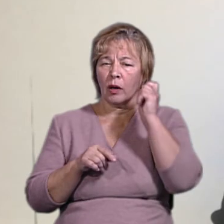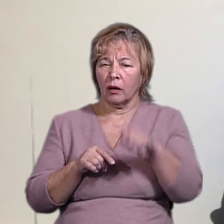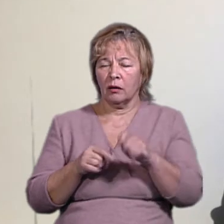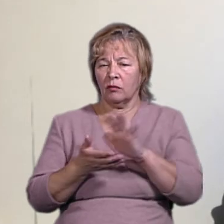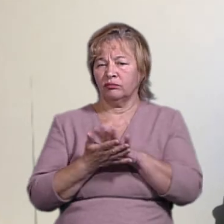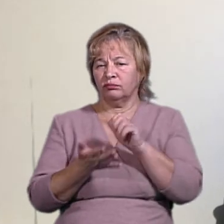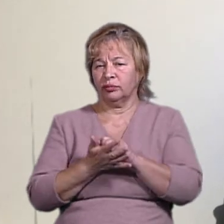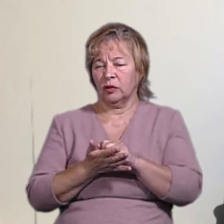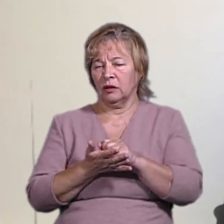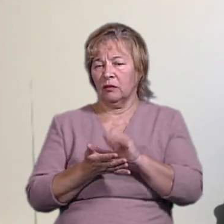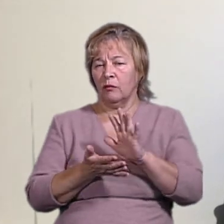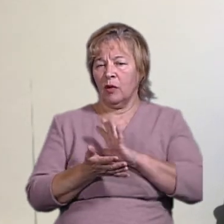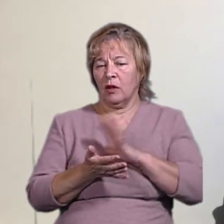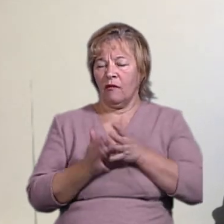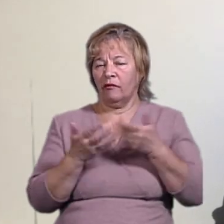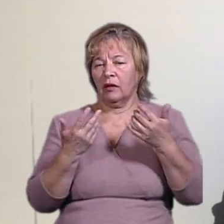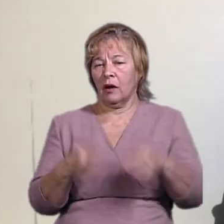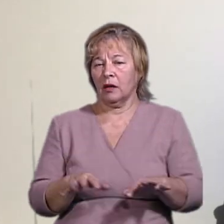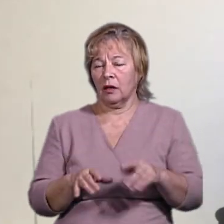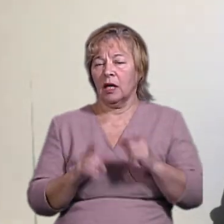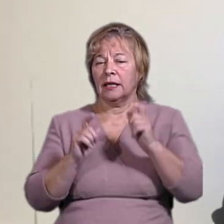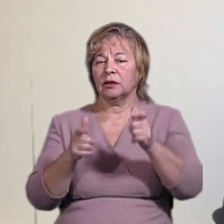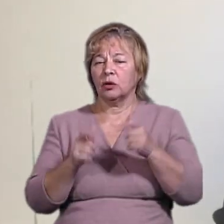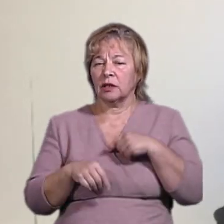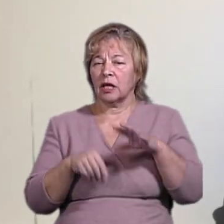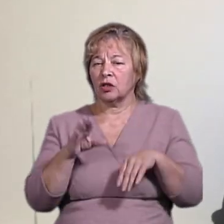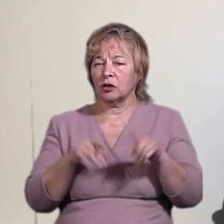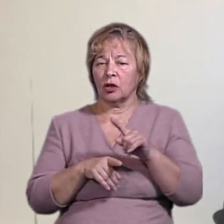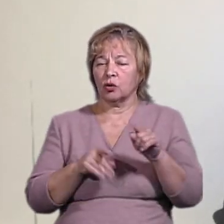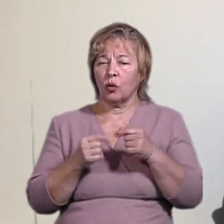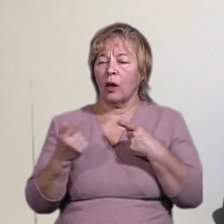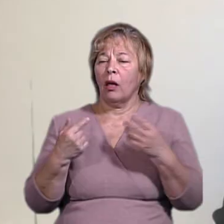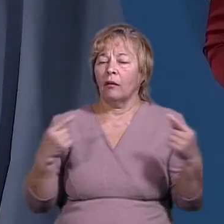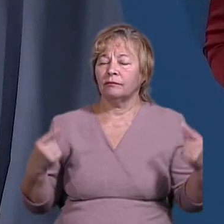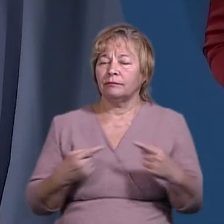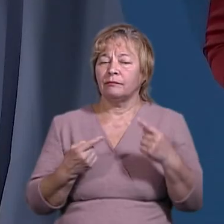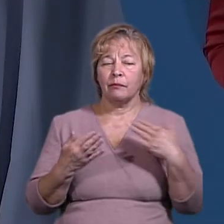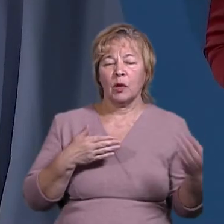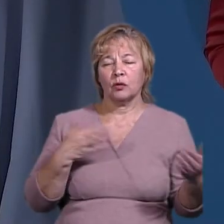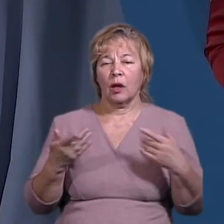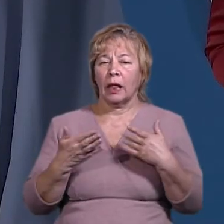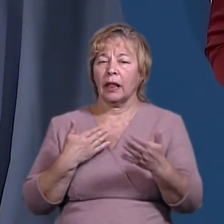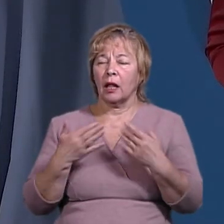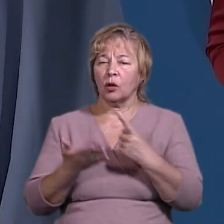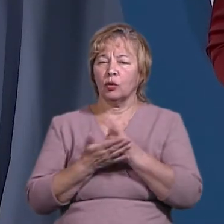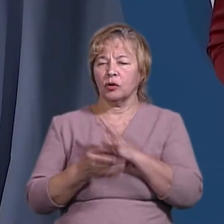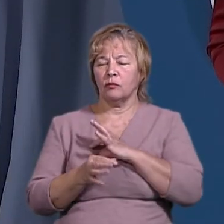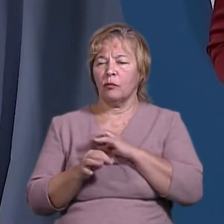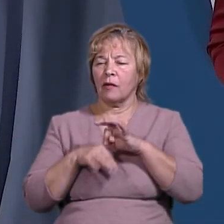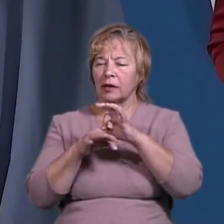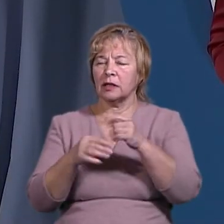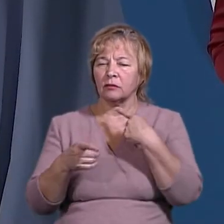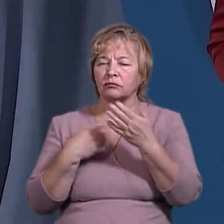репутаційні втрати. Відповідно, я вважаю, що діалог між сторонами має проходити конструктивно,